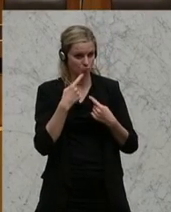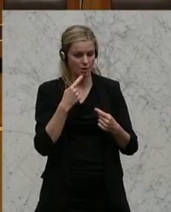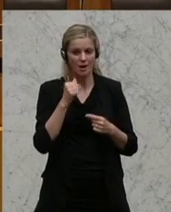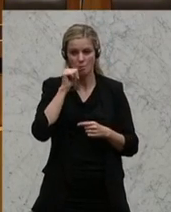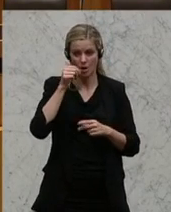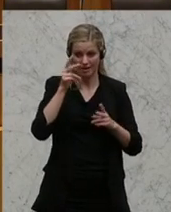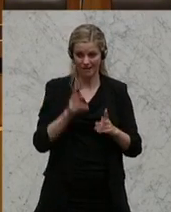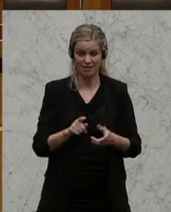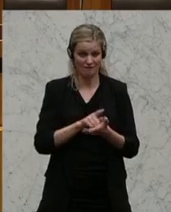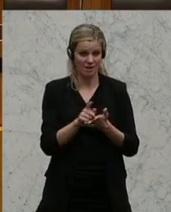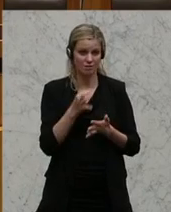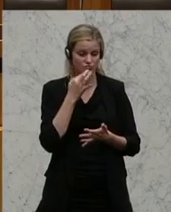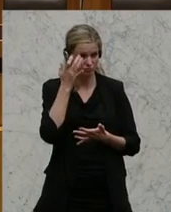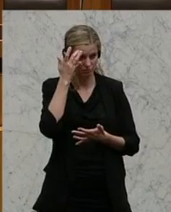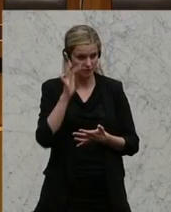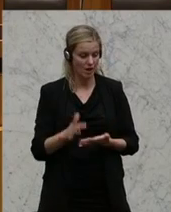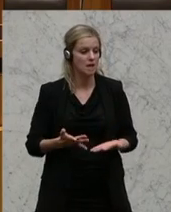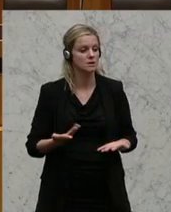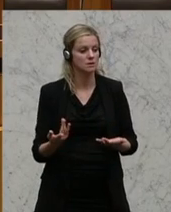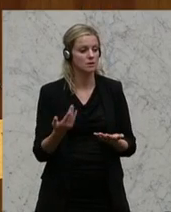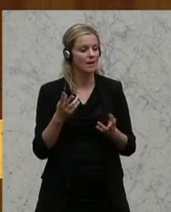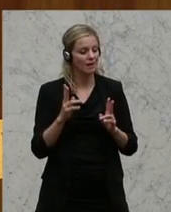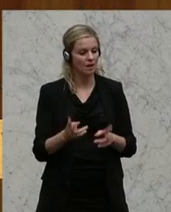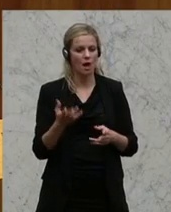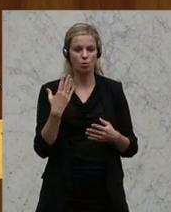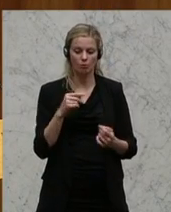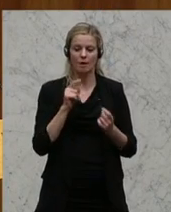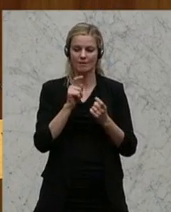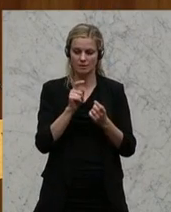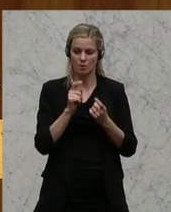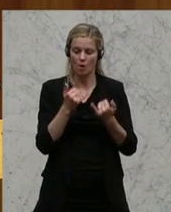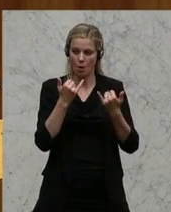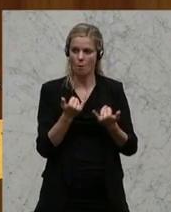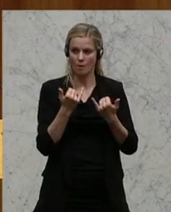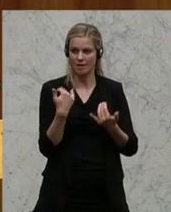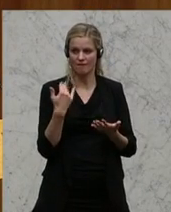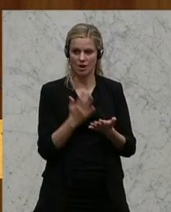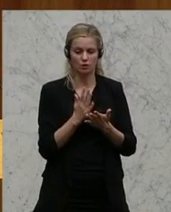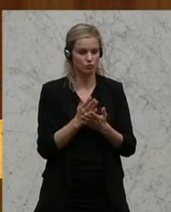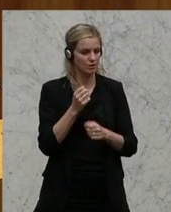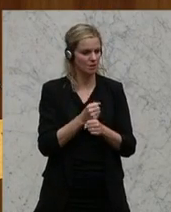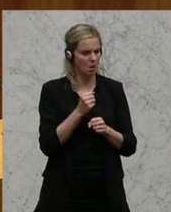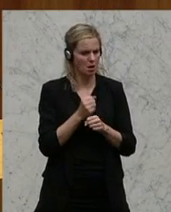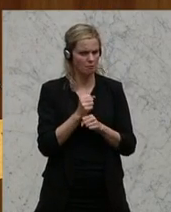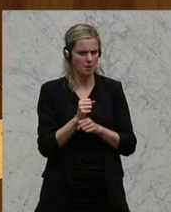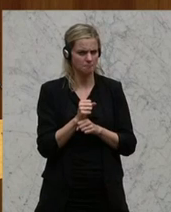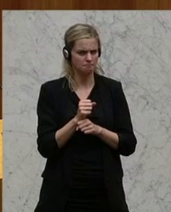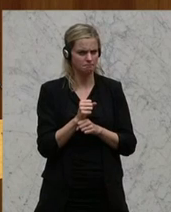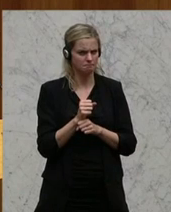morgen, zu welchem genauen Zeitpunkt auch immer, damit wir das diskutieren. Aber wie ich heute schon gemacht habe, zum Teil auch hinterfragen kann.